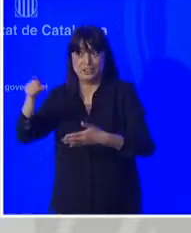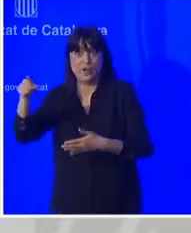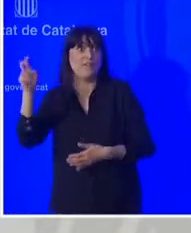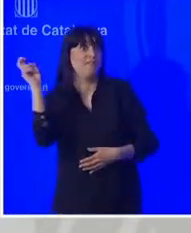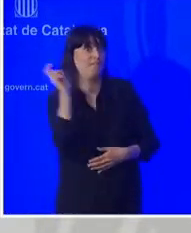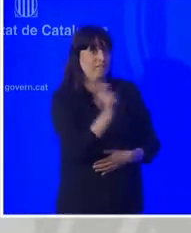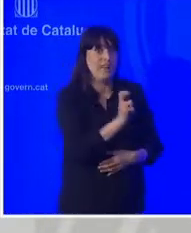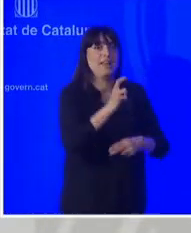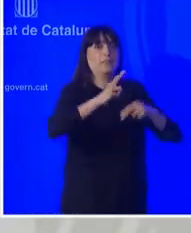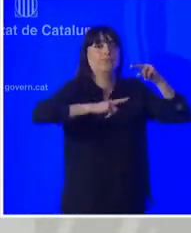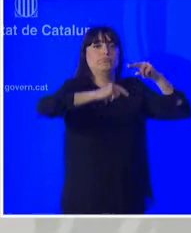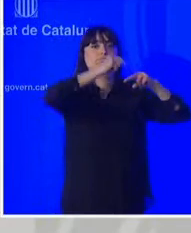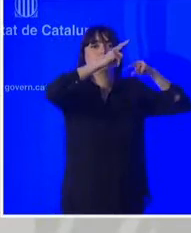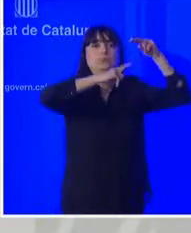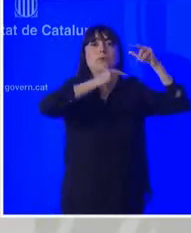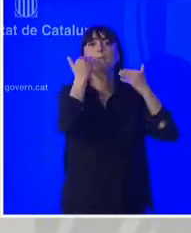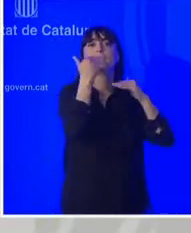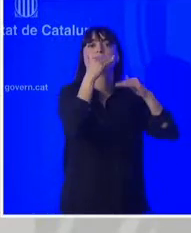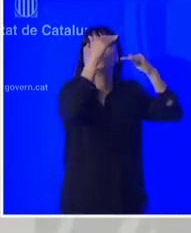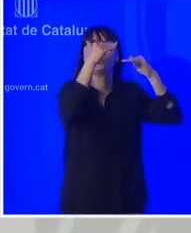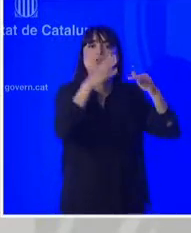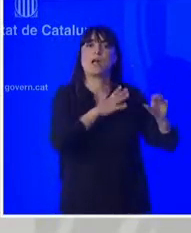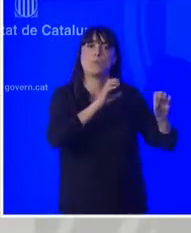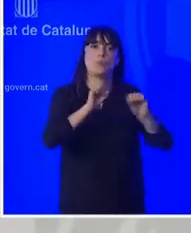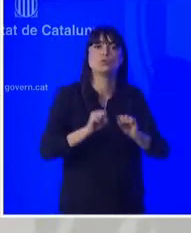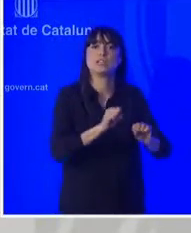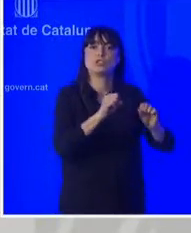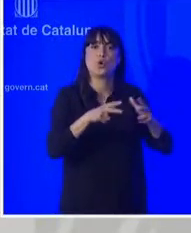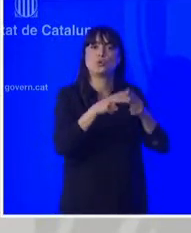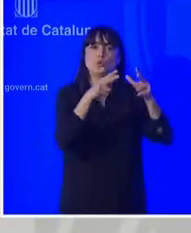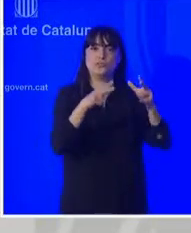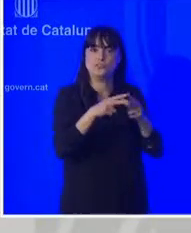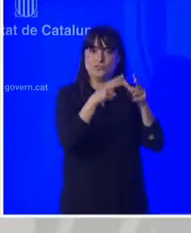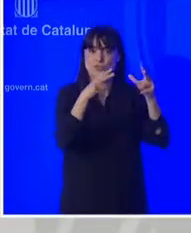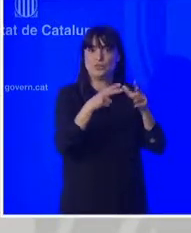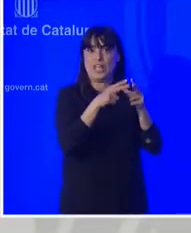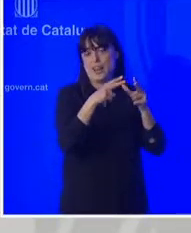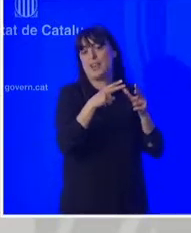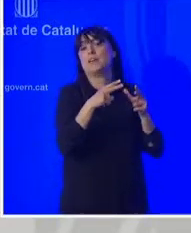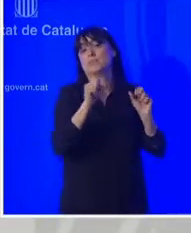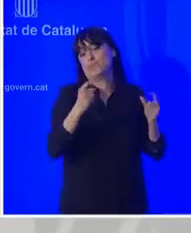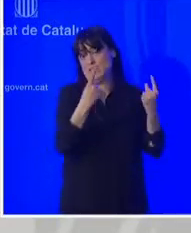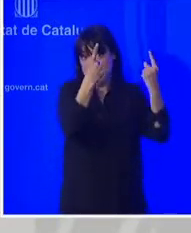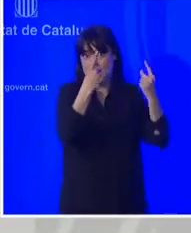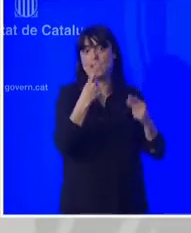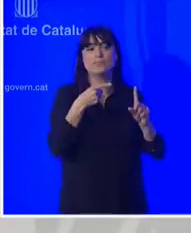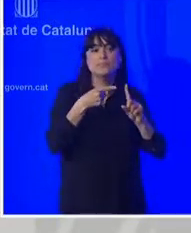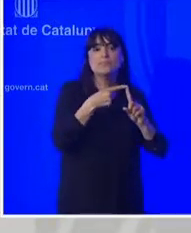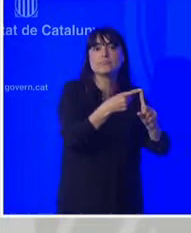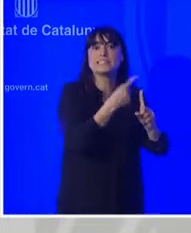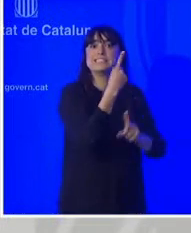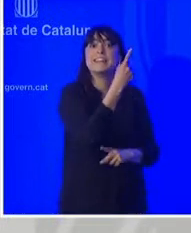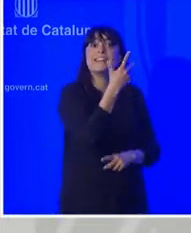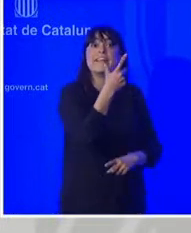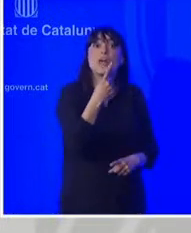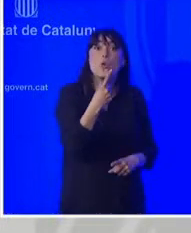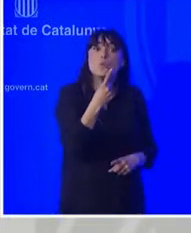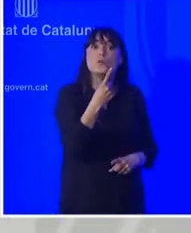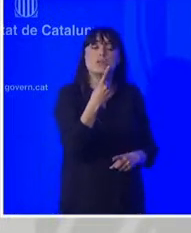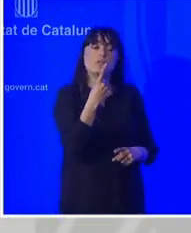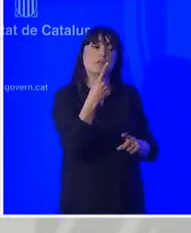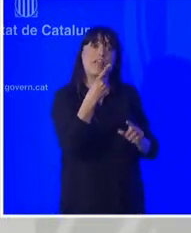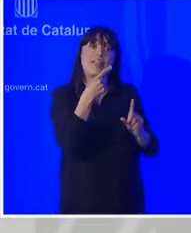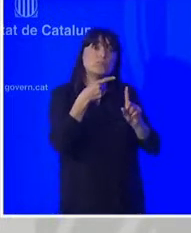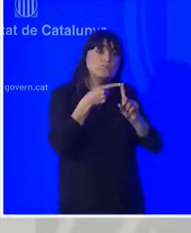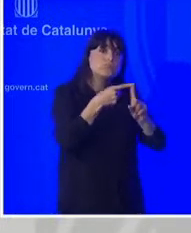fase d'aquests habitatges de protecció oficial amb uns 131 habitatges que aniran destinats a totes aquelles persones que